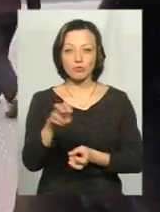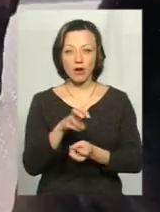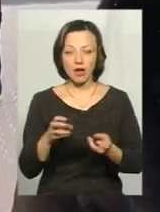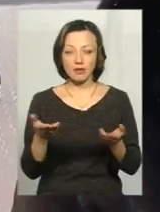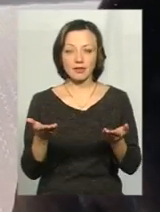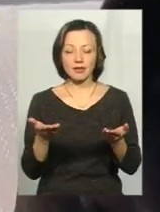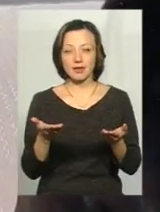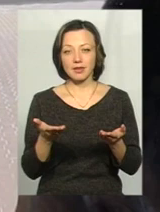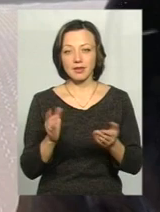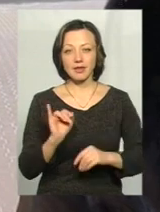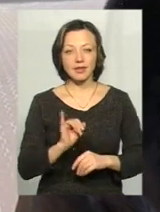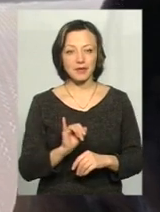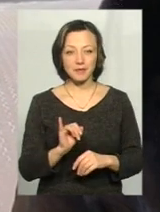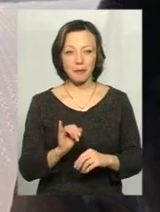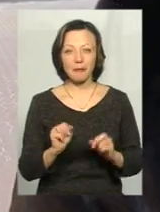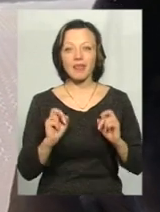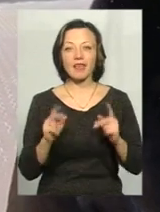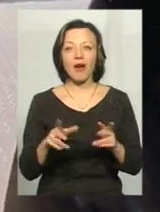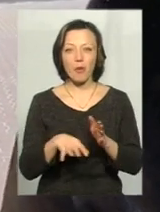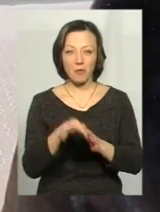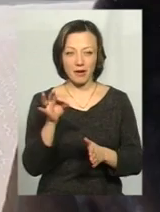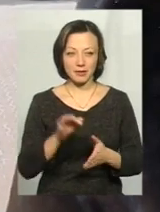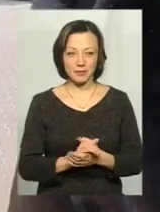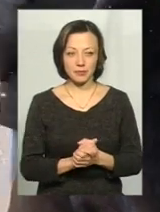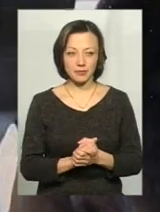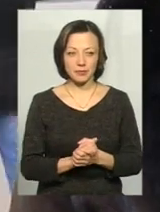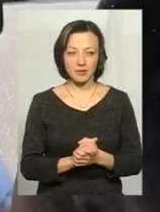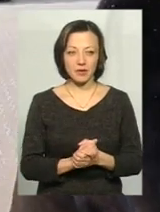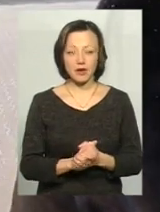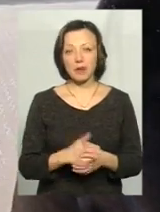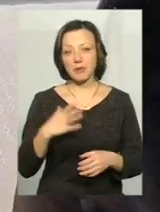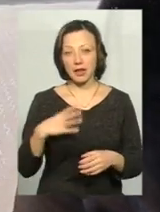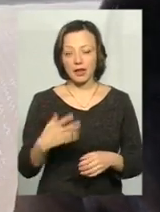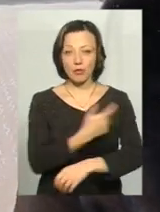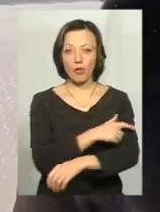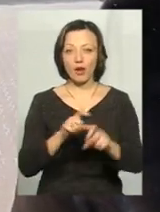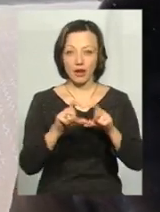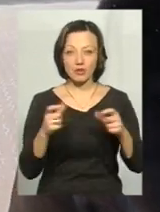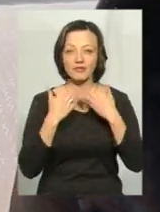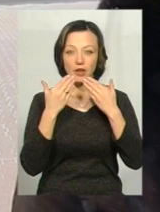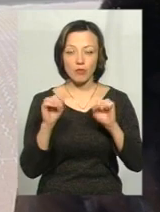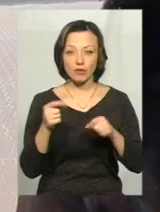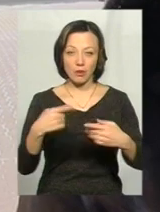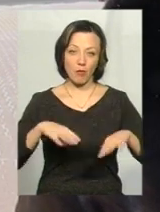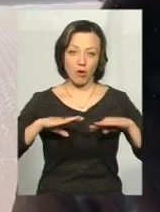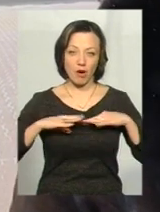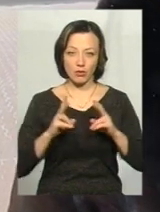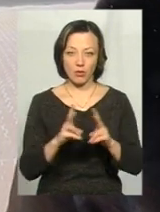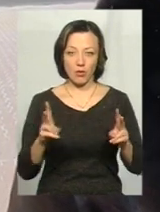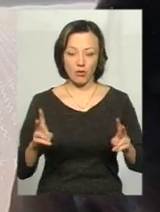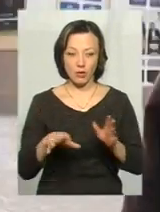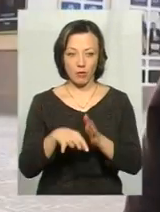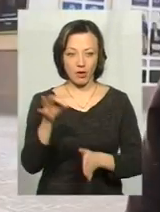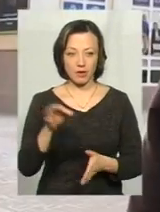і як його обрати. Не знаю, прийдеться в поліклініку, мабуть, звертатися, може там порадять кого там